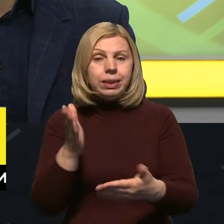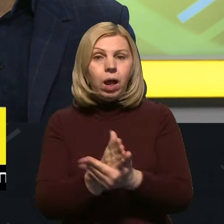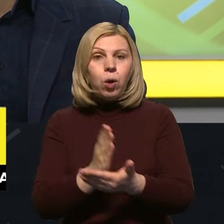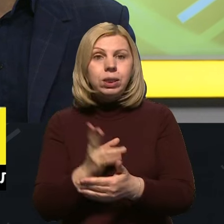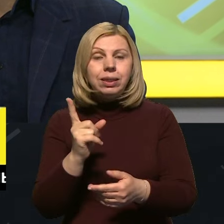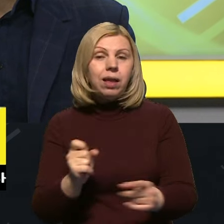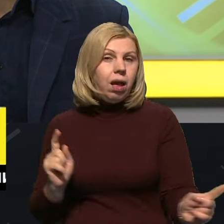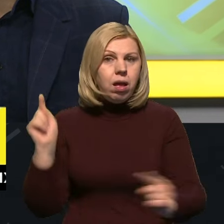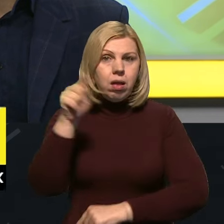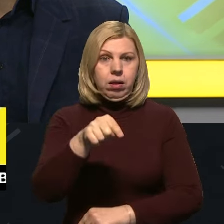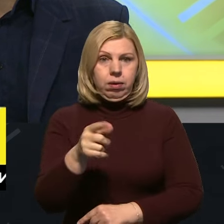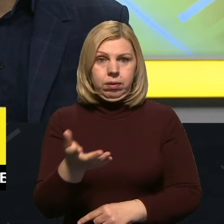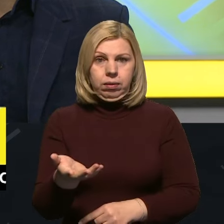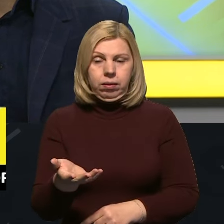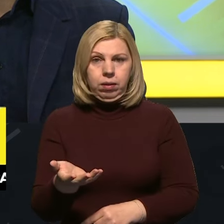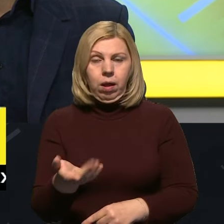Волгою.